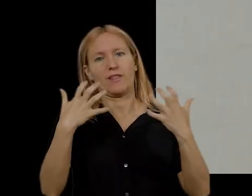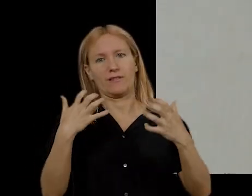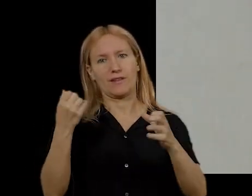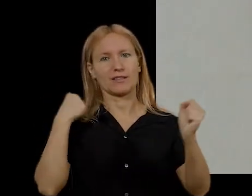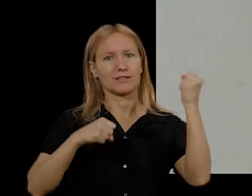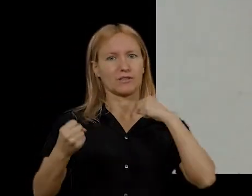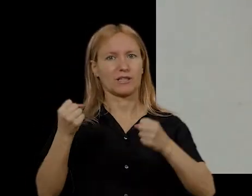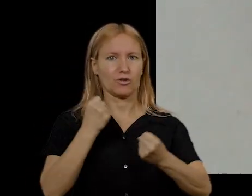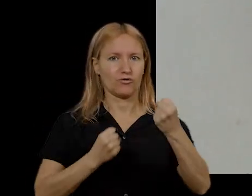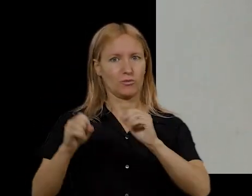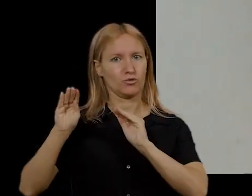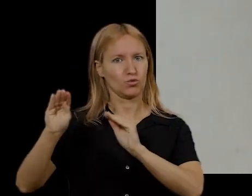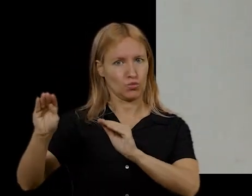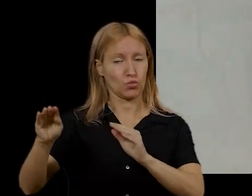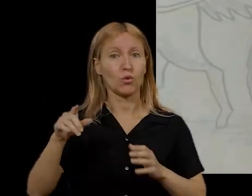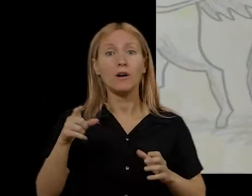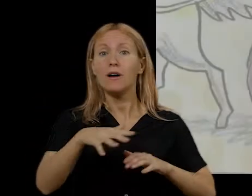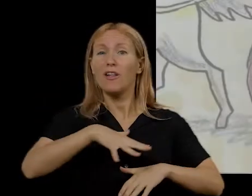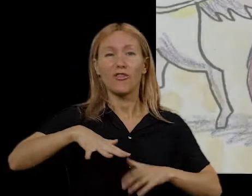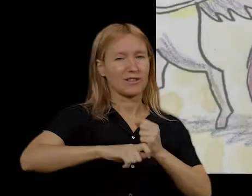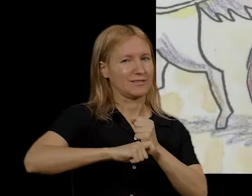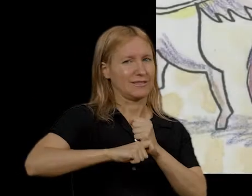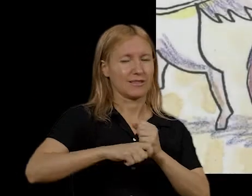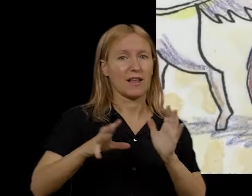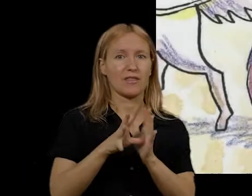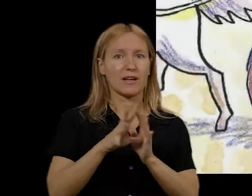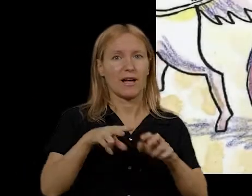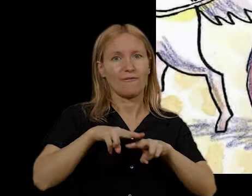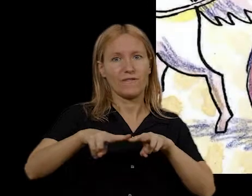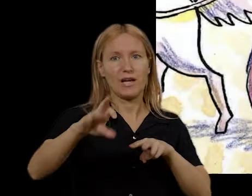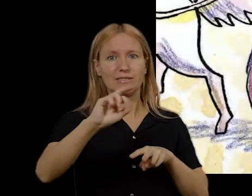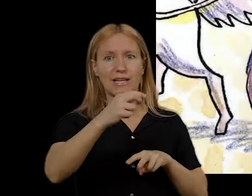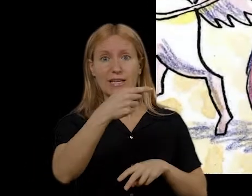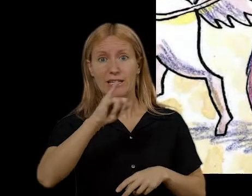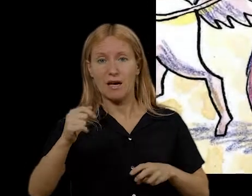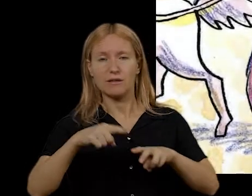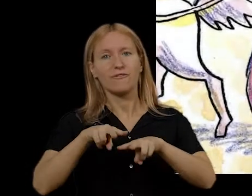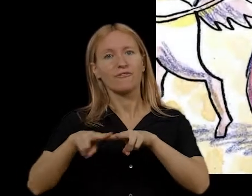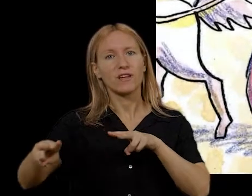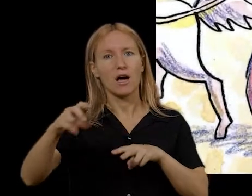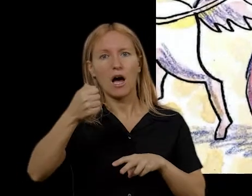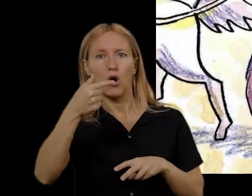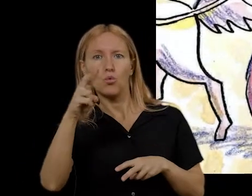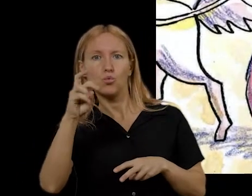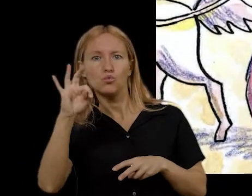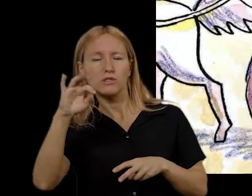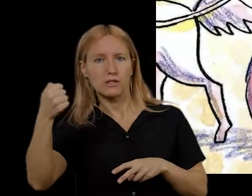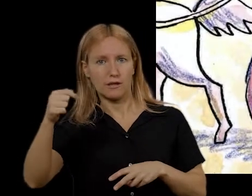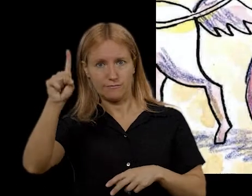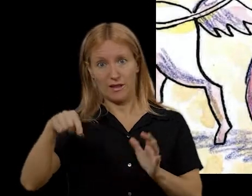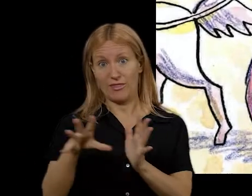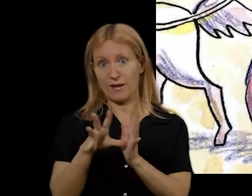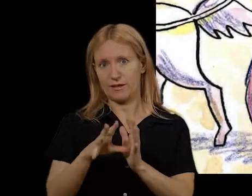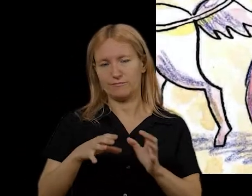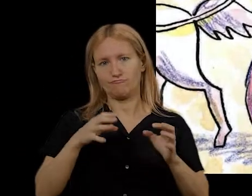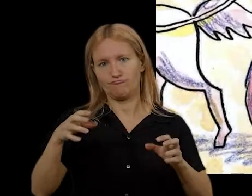ens fan evident l'activitat econòmica de la vila, situada estratègicament a prop de l'antiga via Sèrgia i la via Augusta.